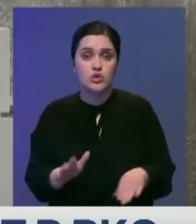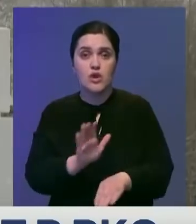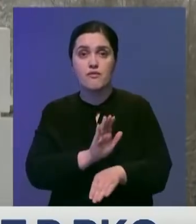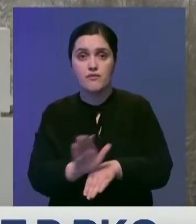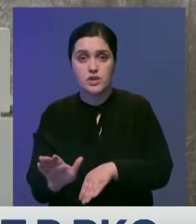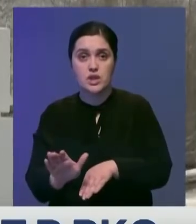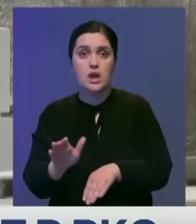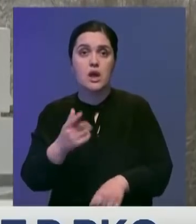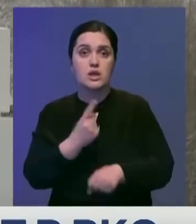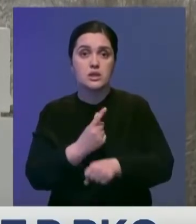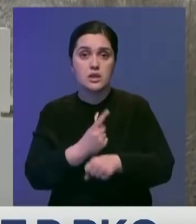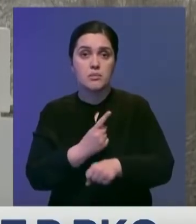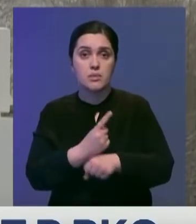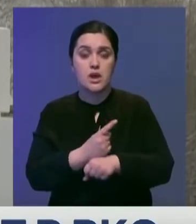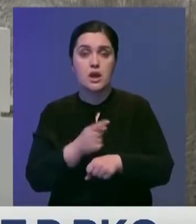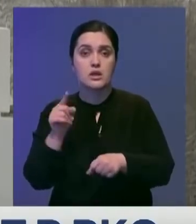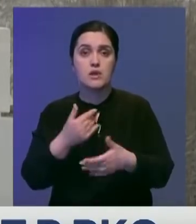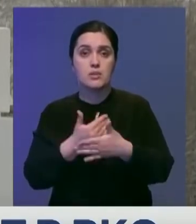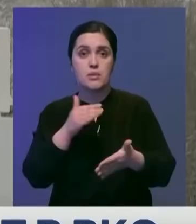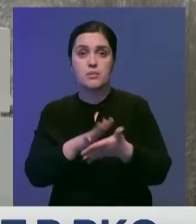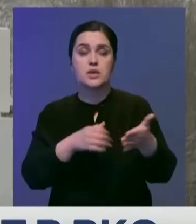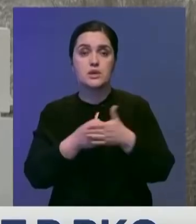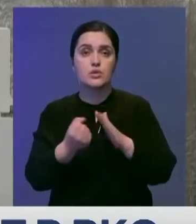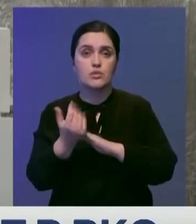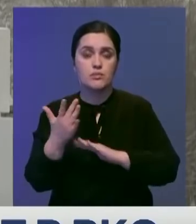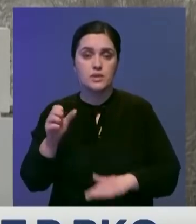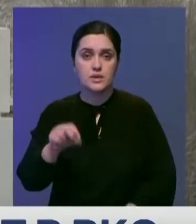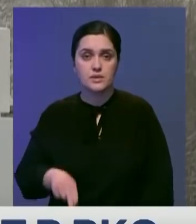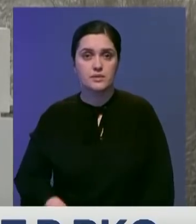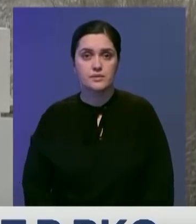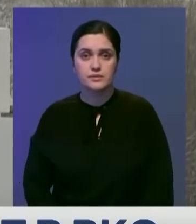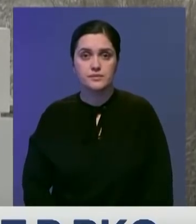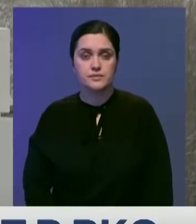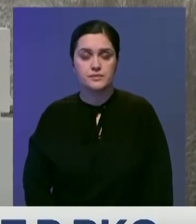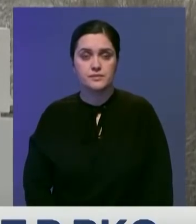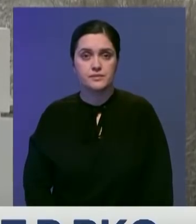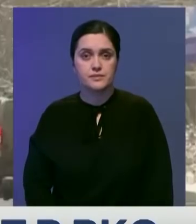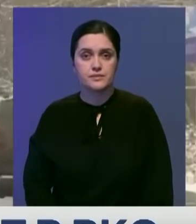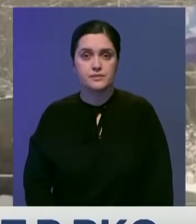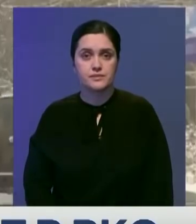региона уже вышло. Ограничительные меры, введенные там ранее, продлили до 15 апреля.